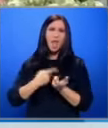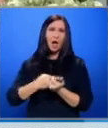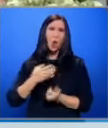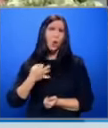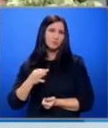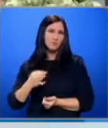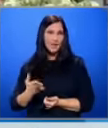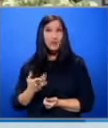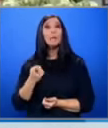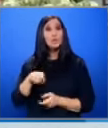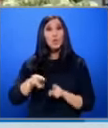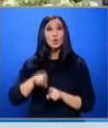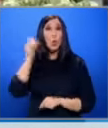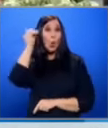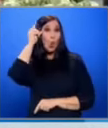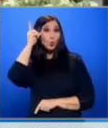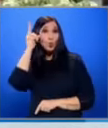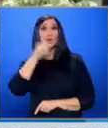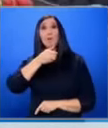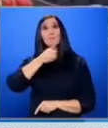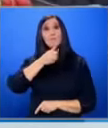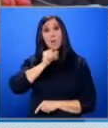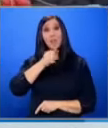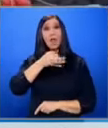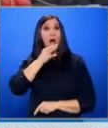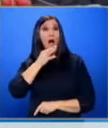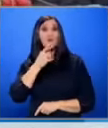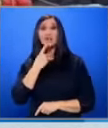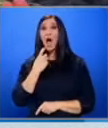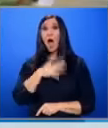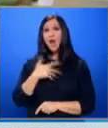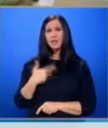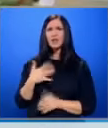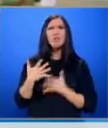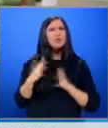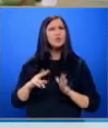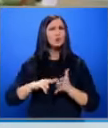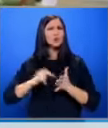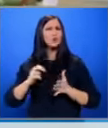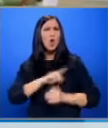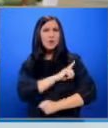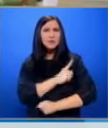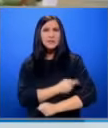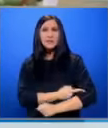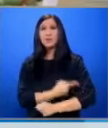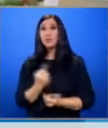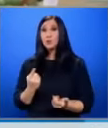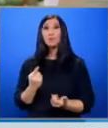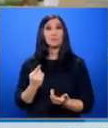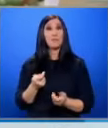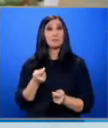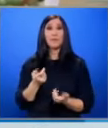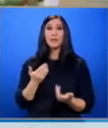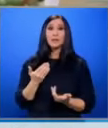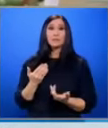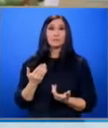цента, но тъй като културата на пиене на кафе за харватите е нещо изключително Тя е силно застъпена тук, кафенетата се